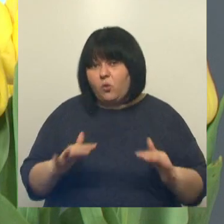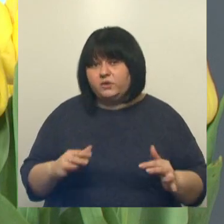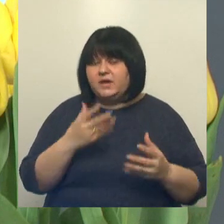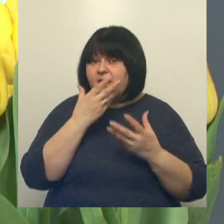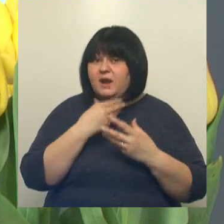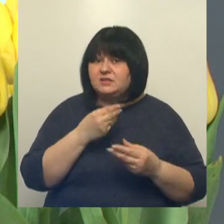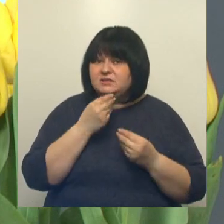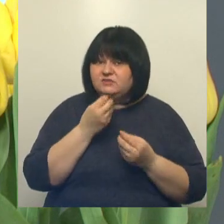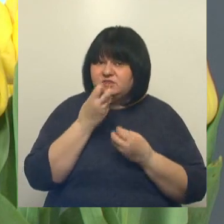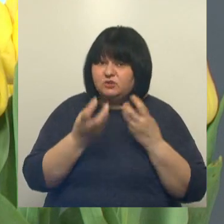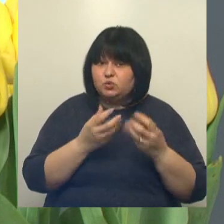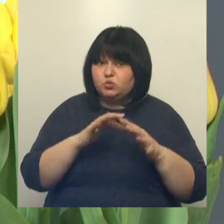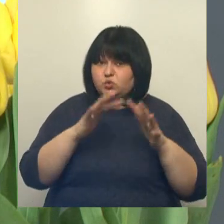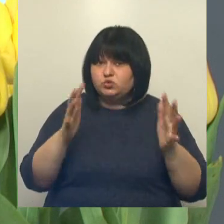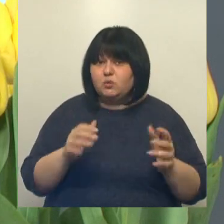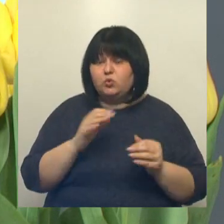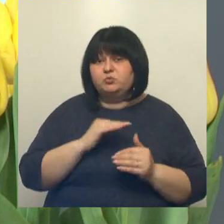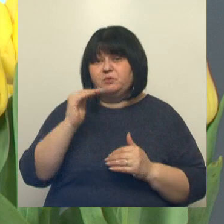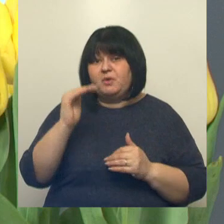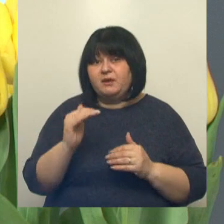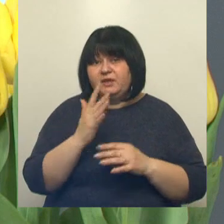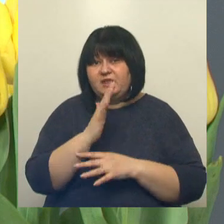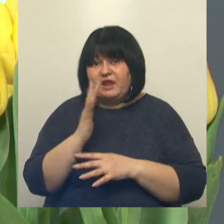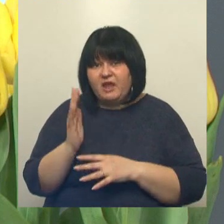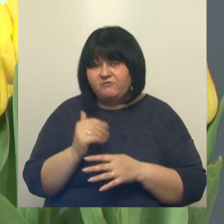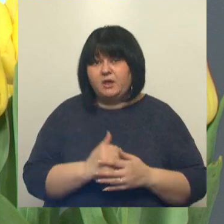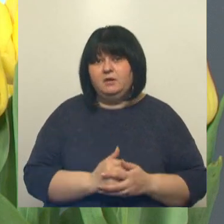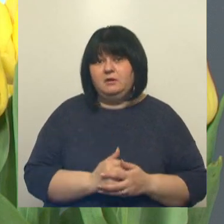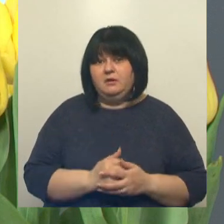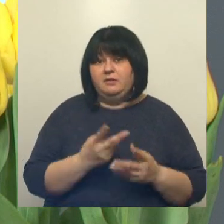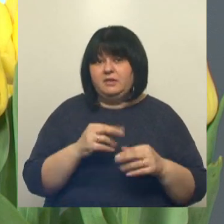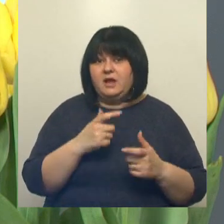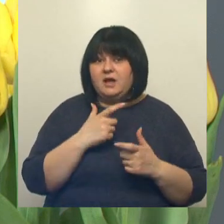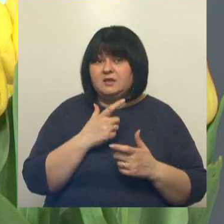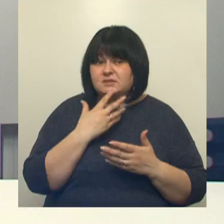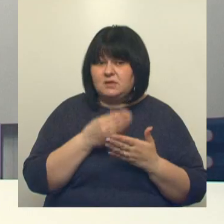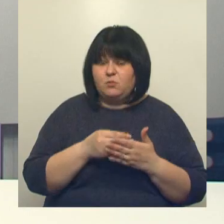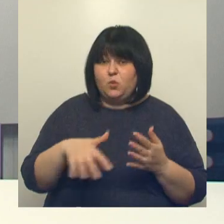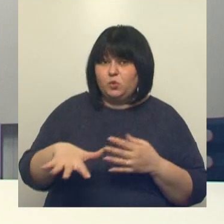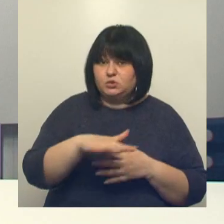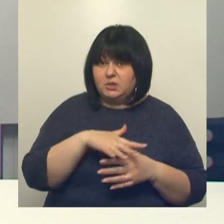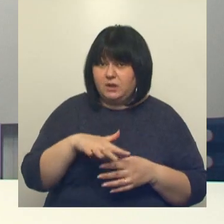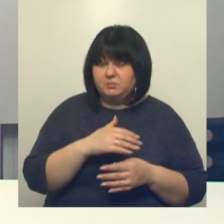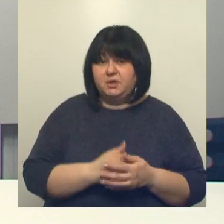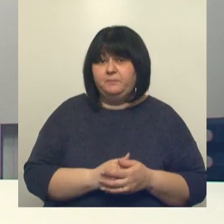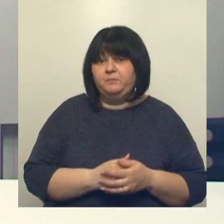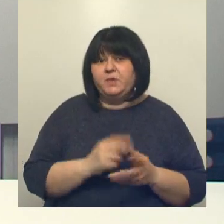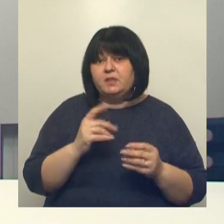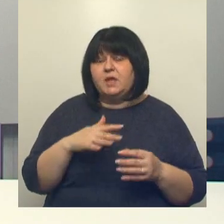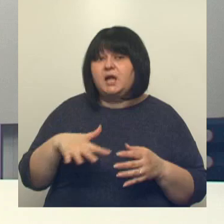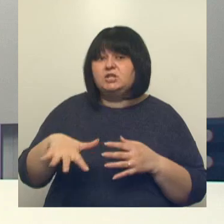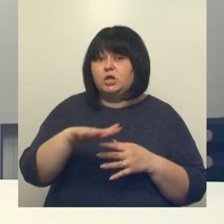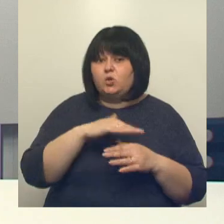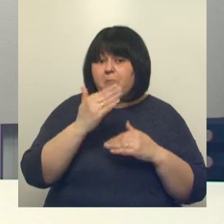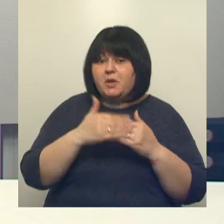цветущие кустарники, может быть, невысокие деревья для самой усадьбы. А на территории перед